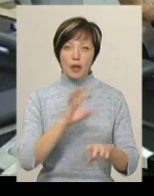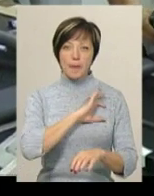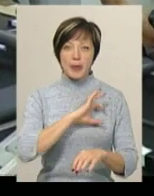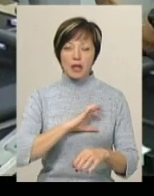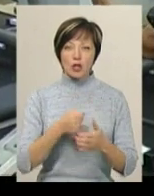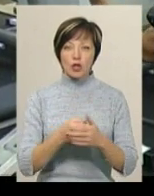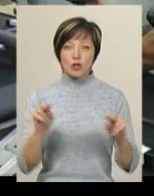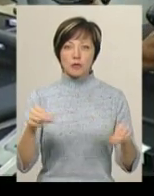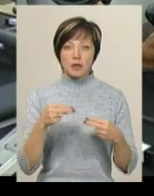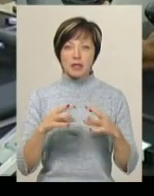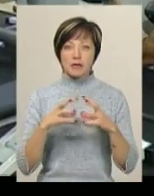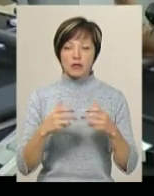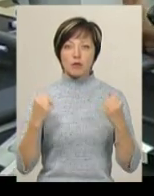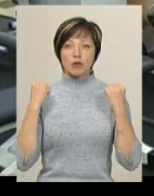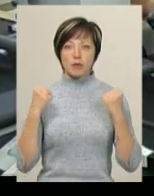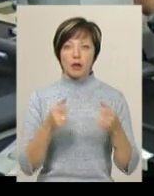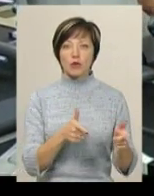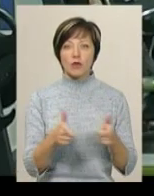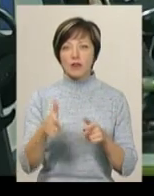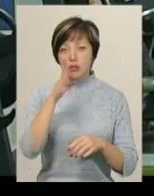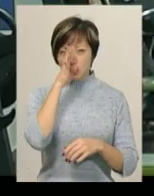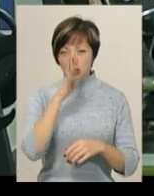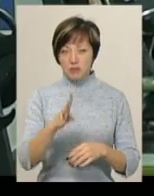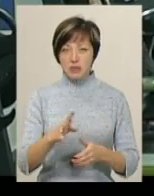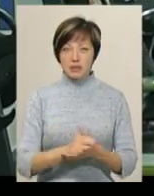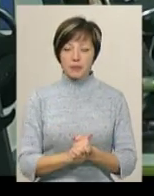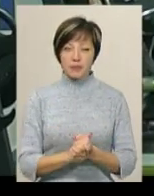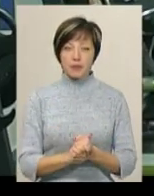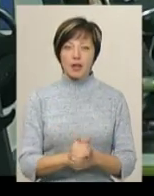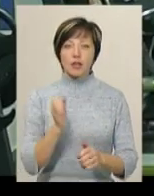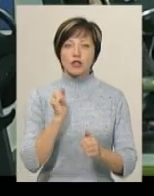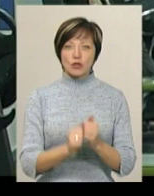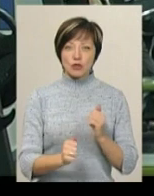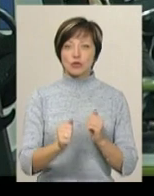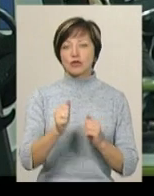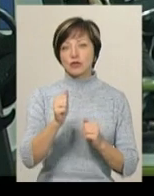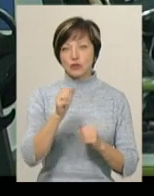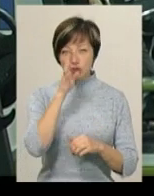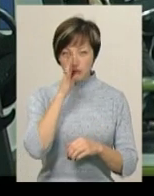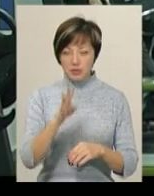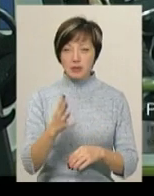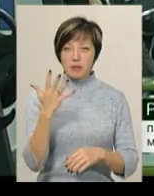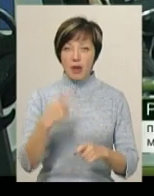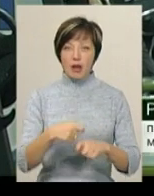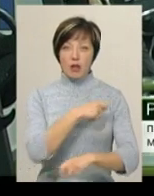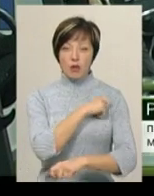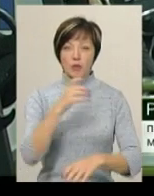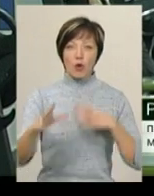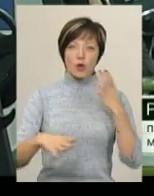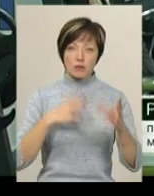До чемпіонату світу спортсмен готувався чотири місяці. Чотири місяці, я біг 5 кілометрів, розмінався,